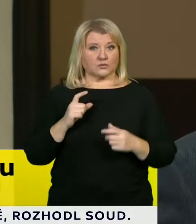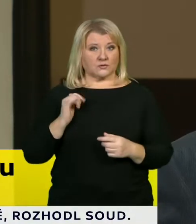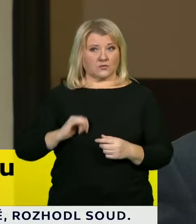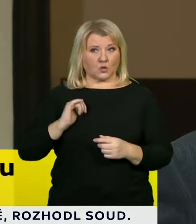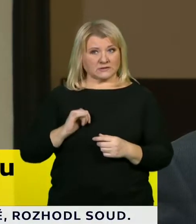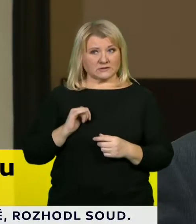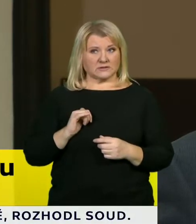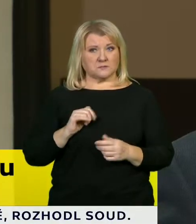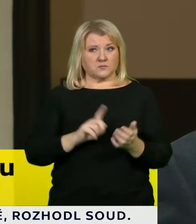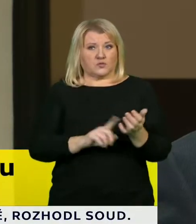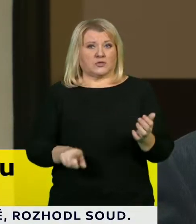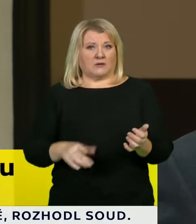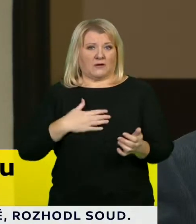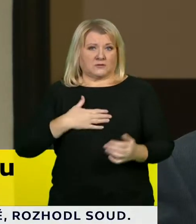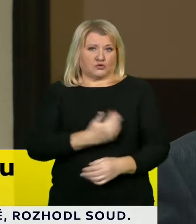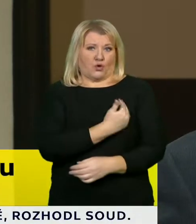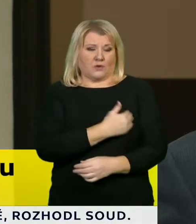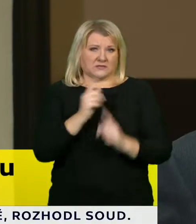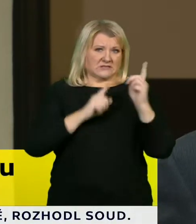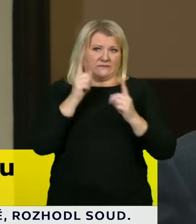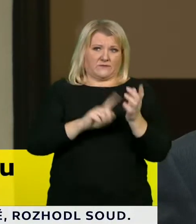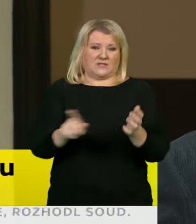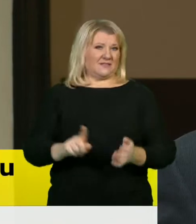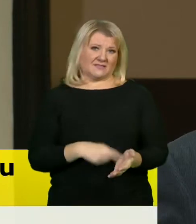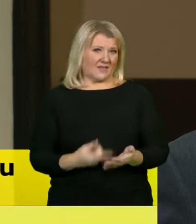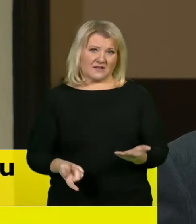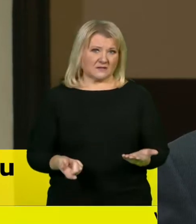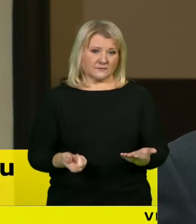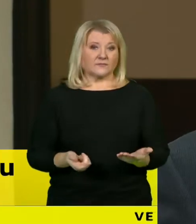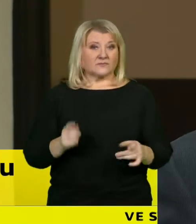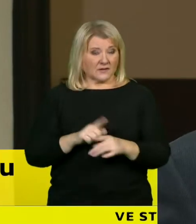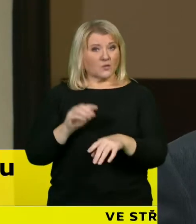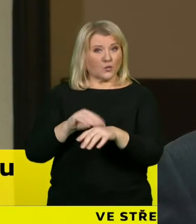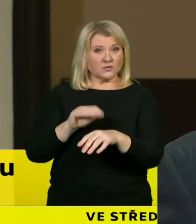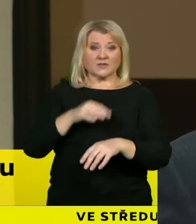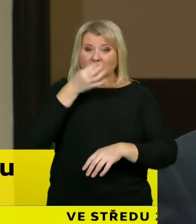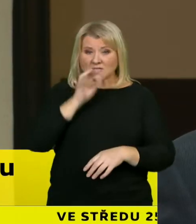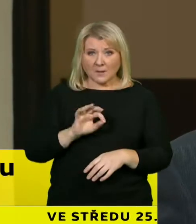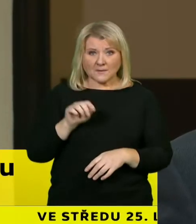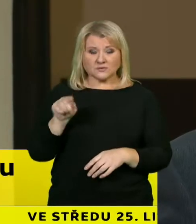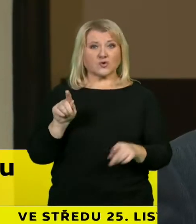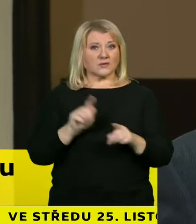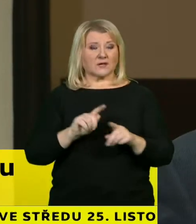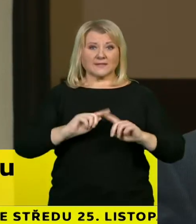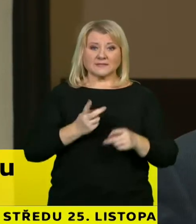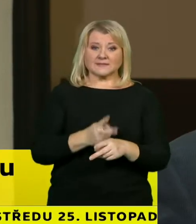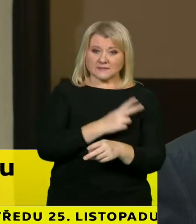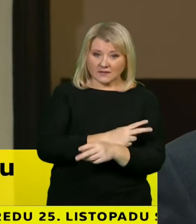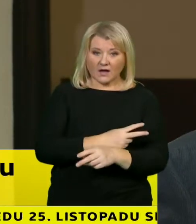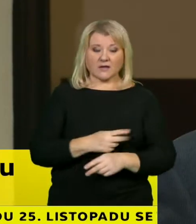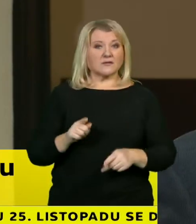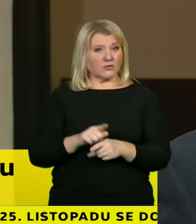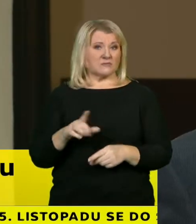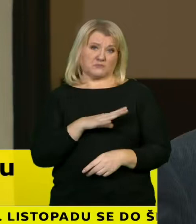ministerstva školství. Zároveň upozorňuji na to, že i v Německu a v dalších zemích je to věc, která je